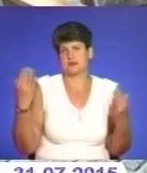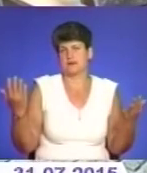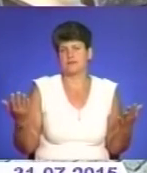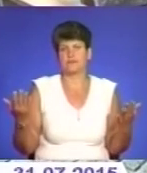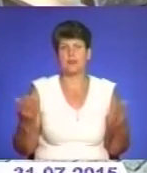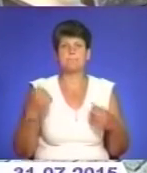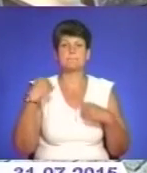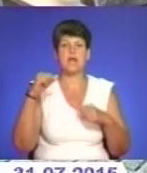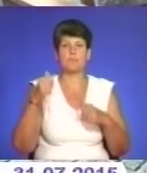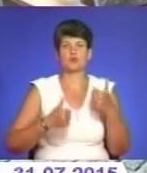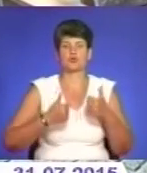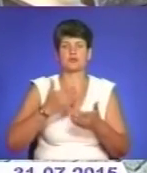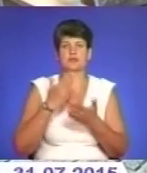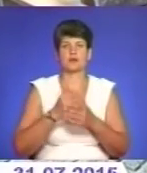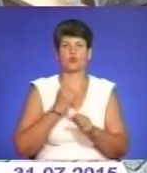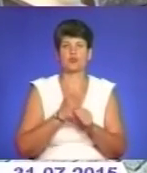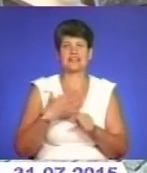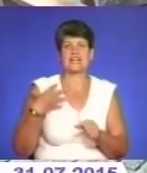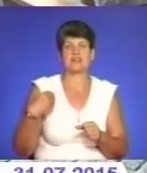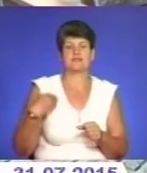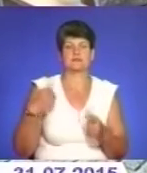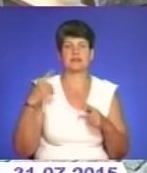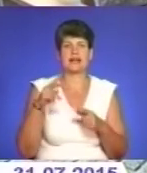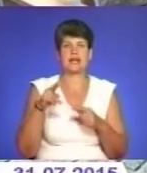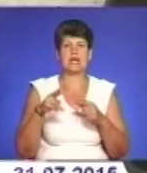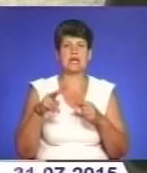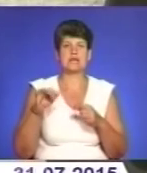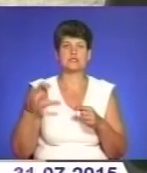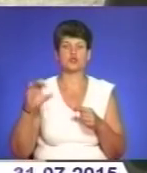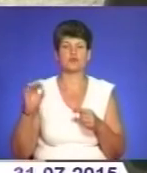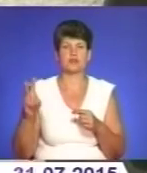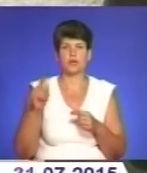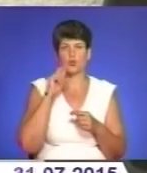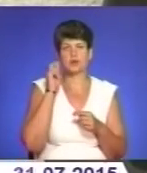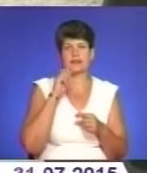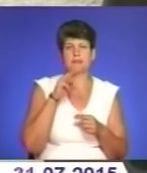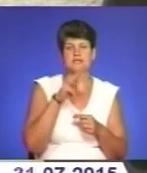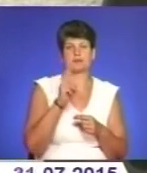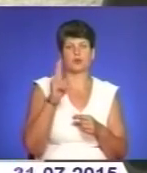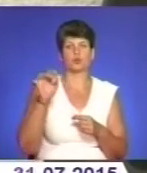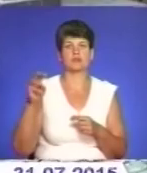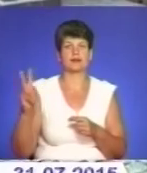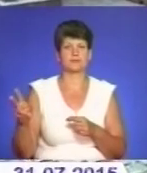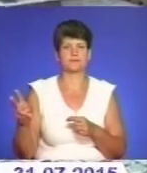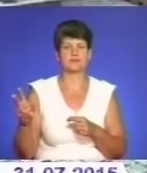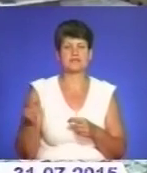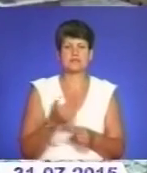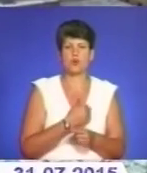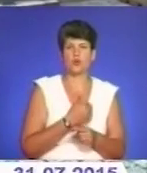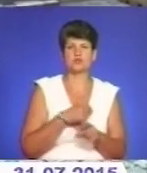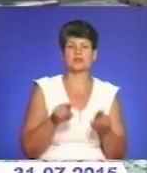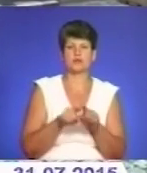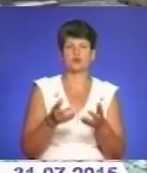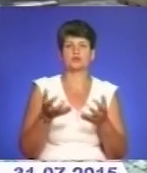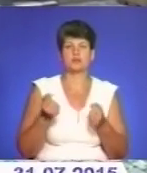Переможцями конкурсу стали роботи львівських митців, лісовики Олега Філевича та українка Максима Кулика. Заохочення також отримав